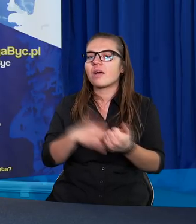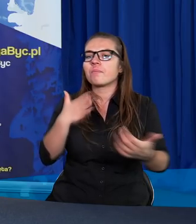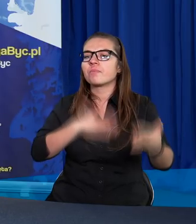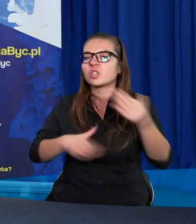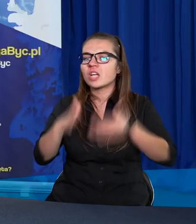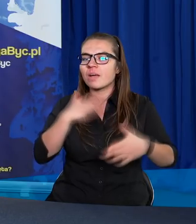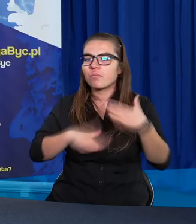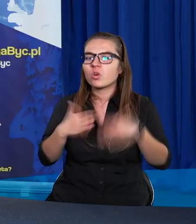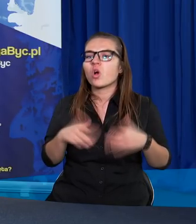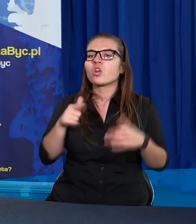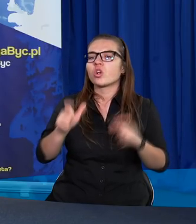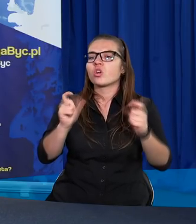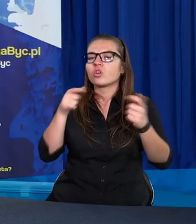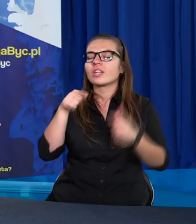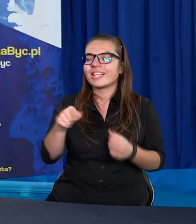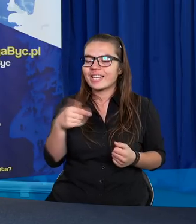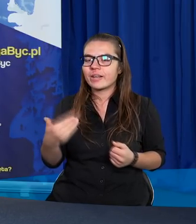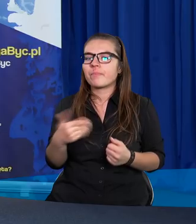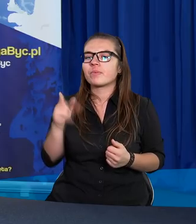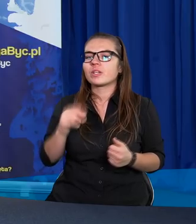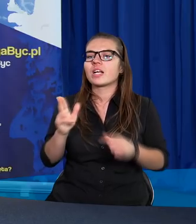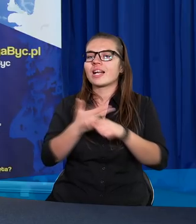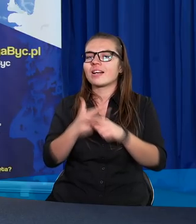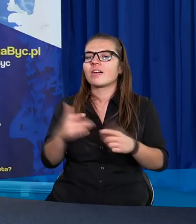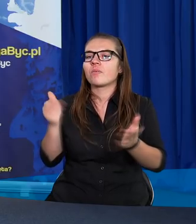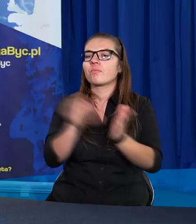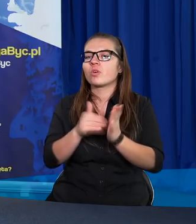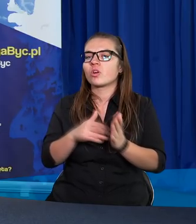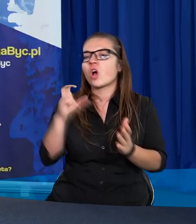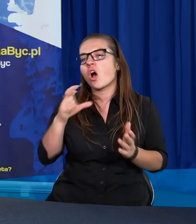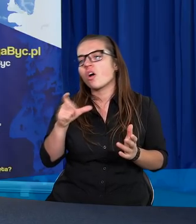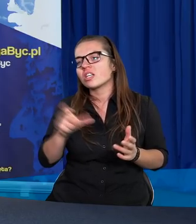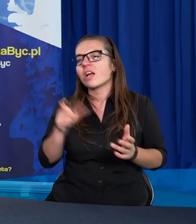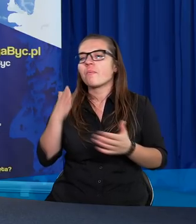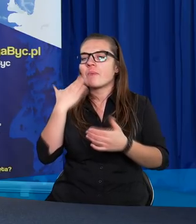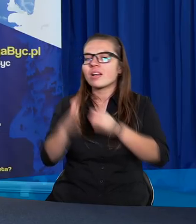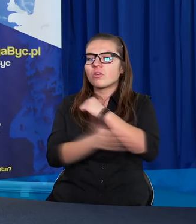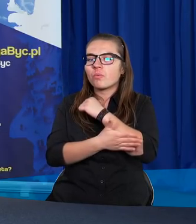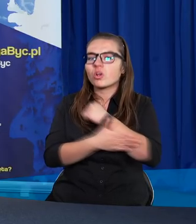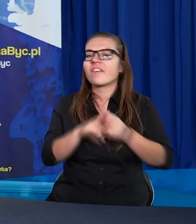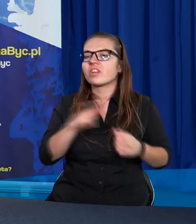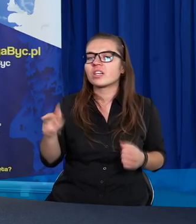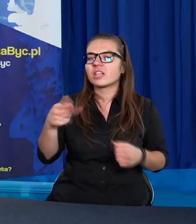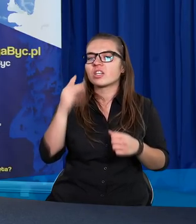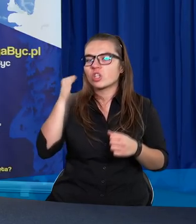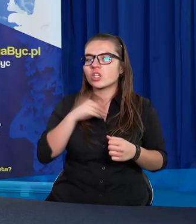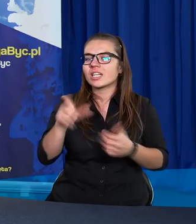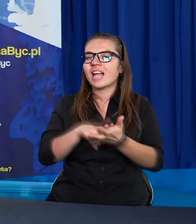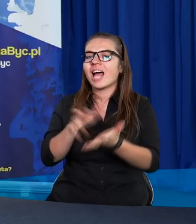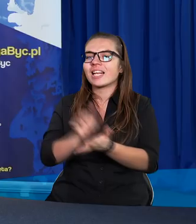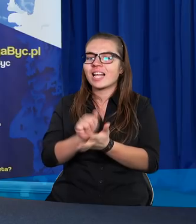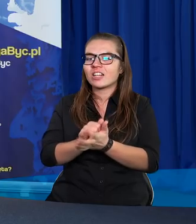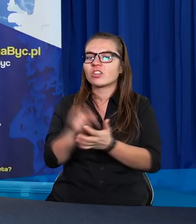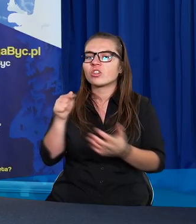przyjemności, co skutkowało też tym, że kiedy potrzebowałem chociaż te podstawowe rzeczy kupić sobie do szkoły na zajęcia,